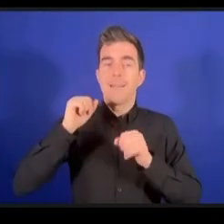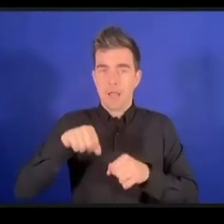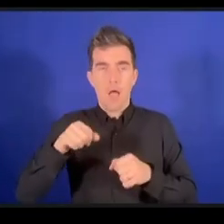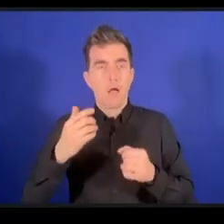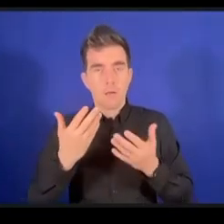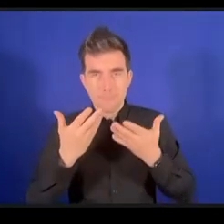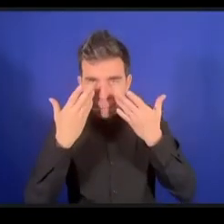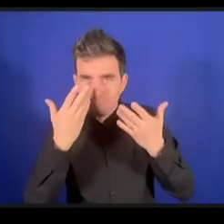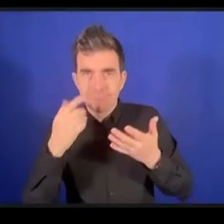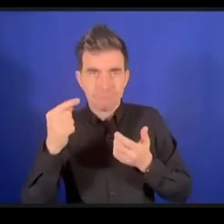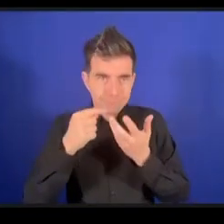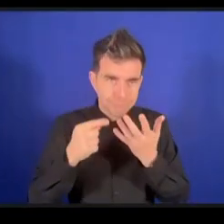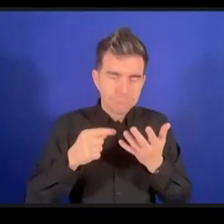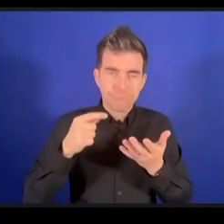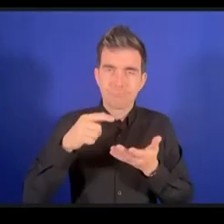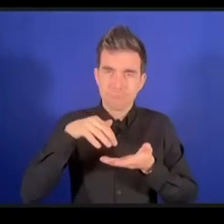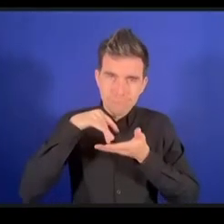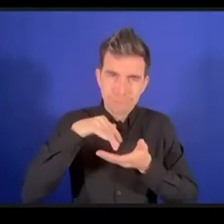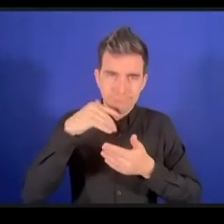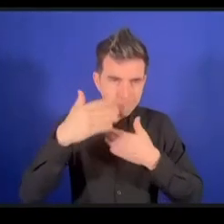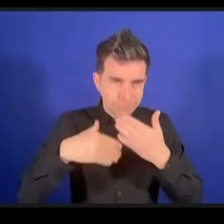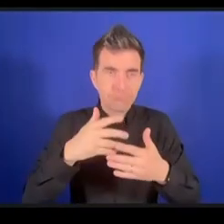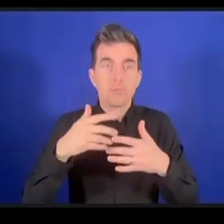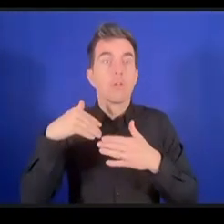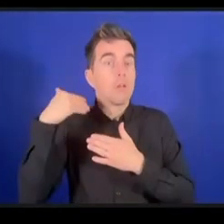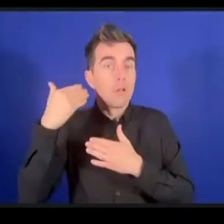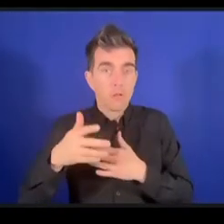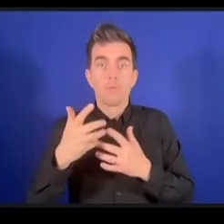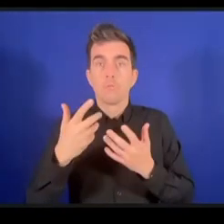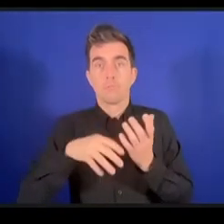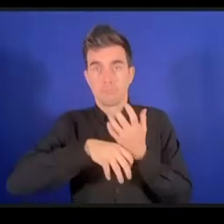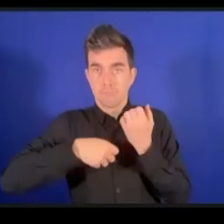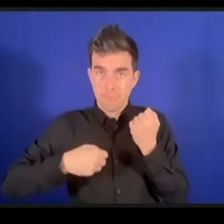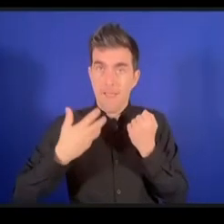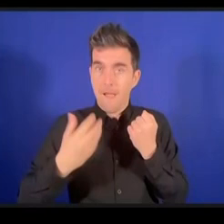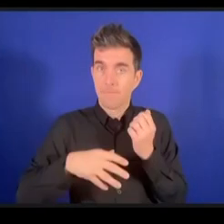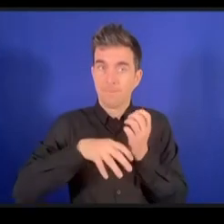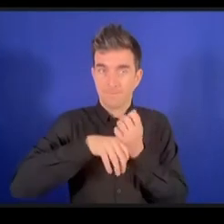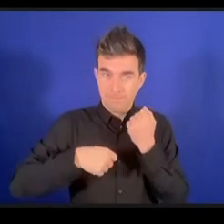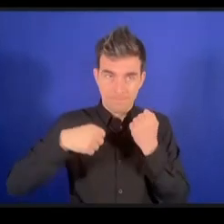يدخلوا هذه المجالات أن يدرسوها